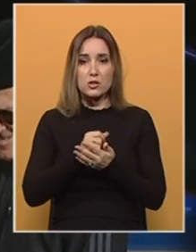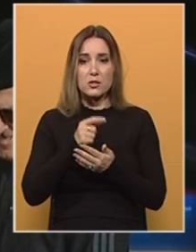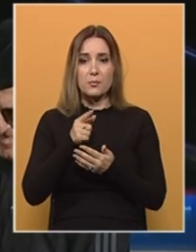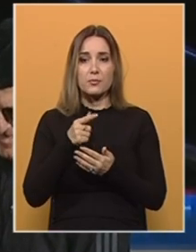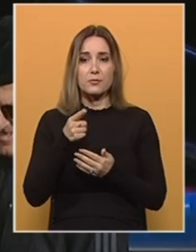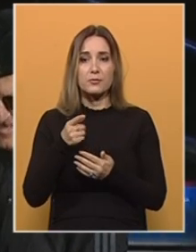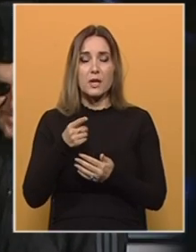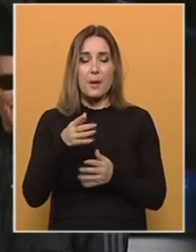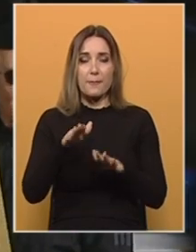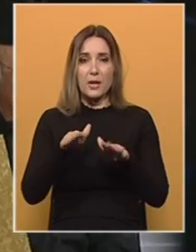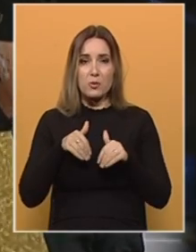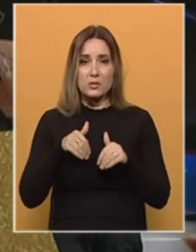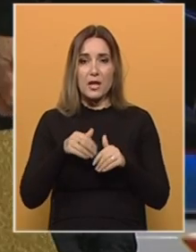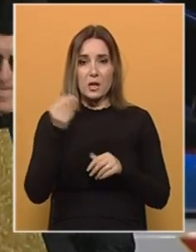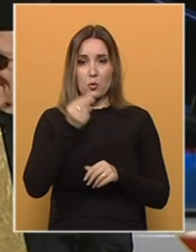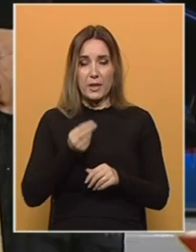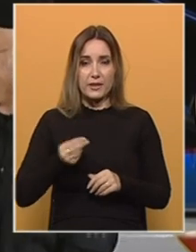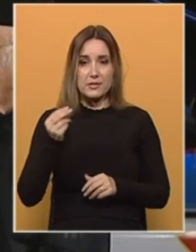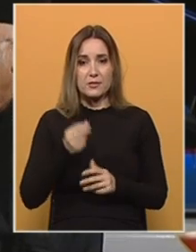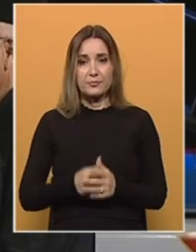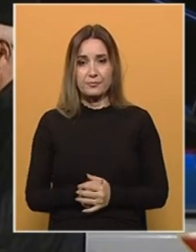kraljevskom gradu preuzeli umjetnici.